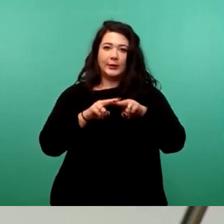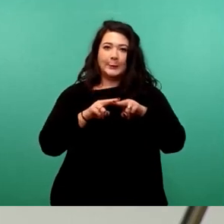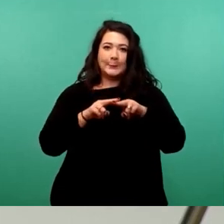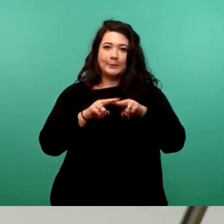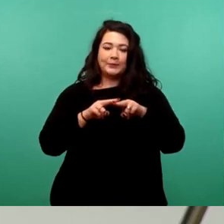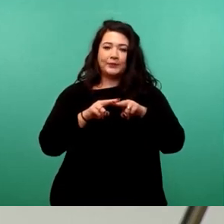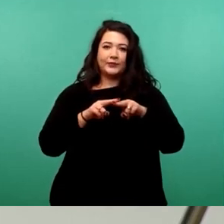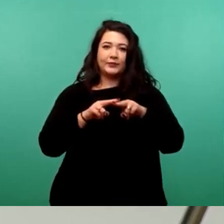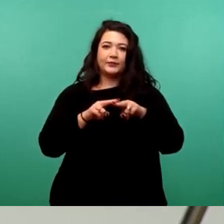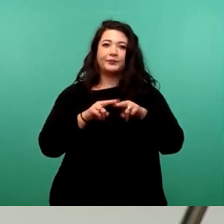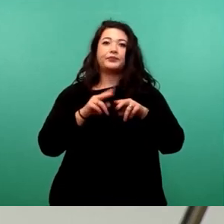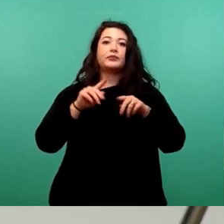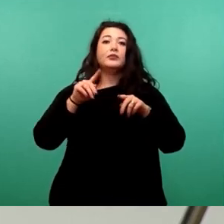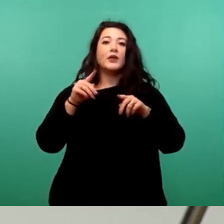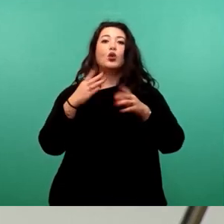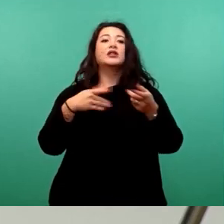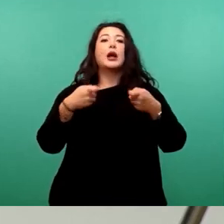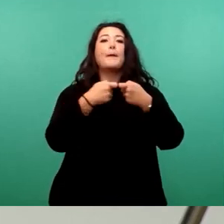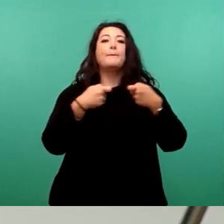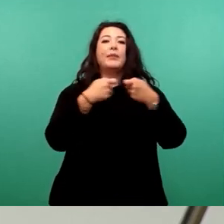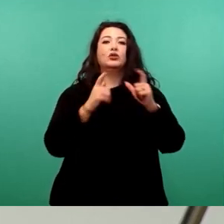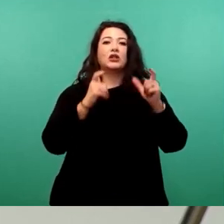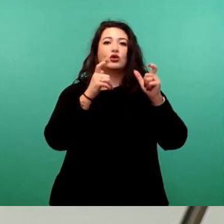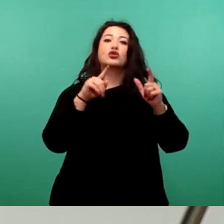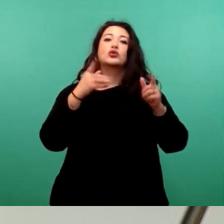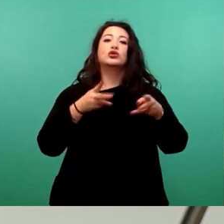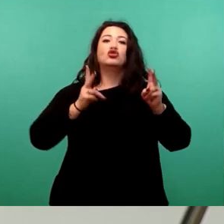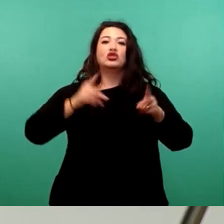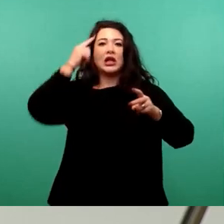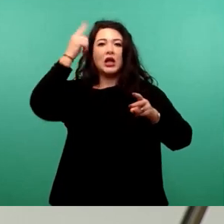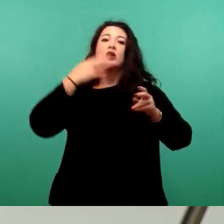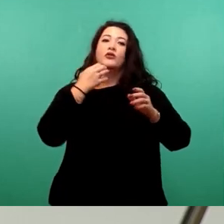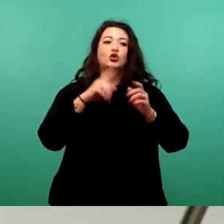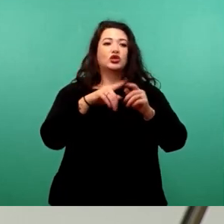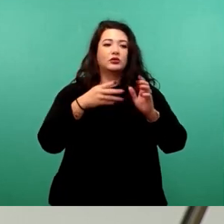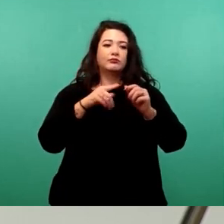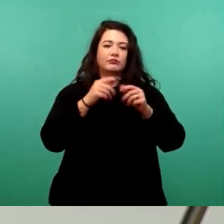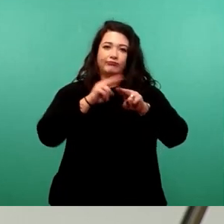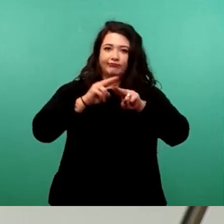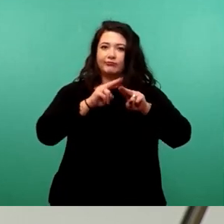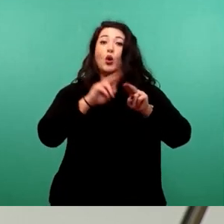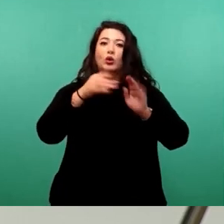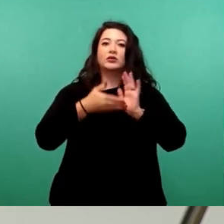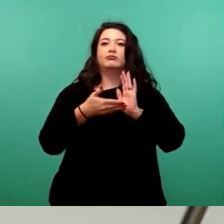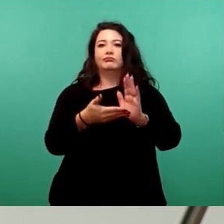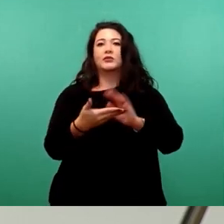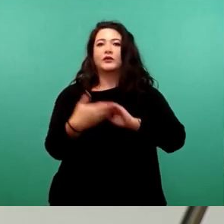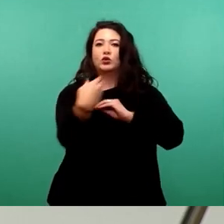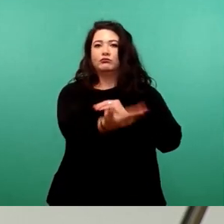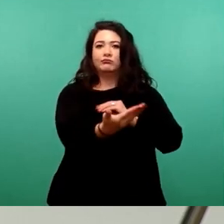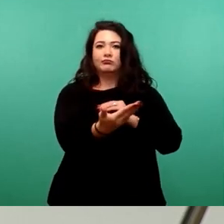das auch natürlich dem Bildungsausschuss und dem Stadtrat vorlegen. Deswegen also auch diese Befristung der 18 VZE,